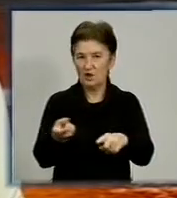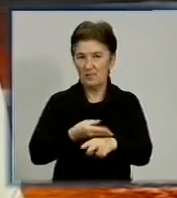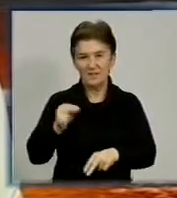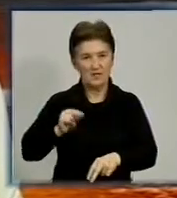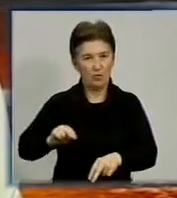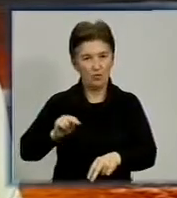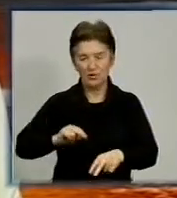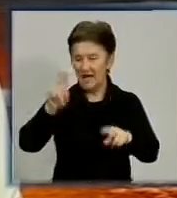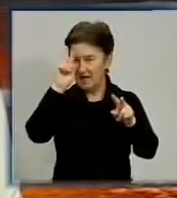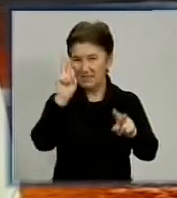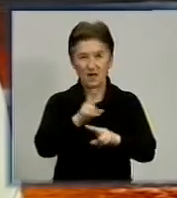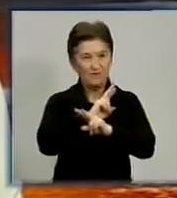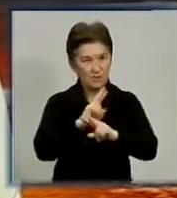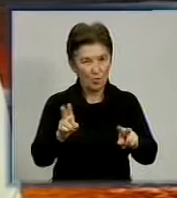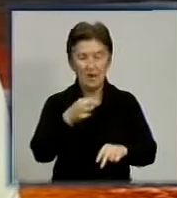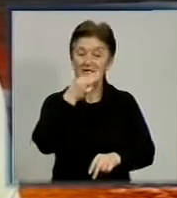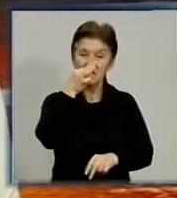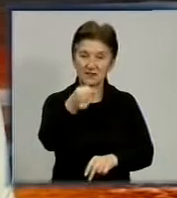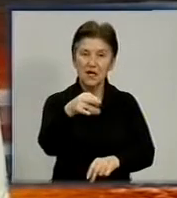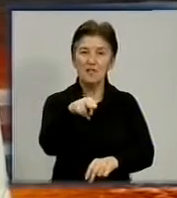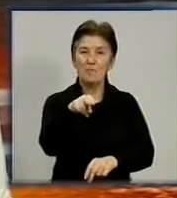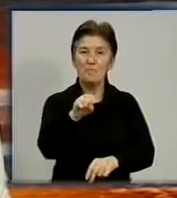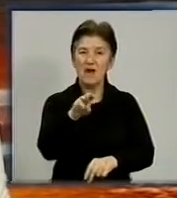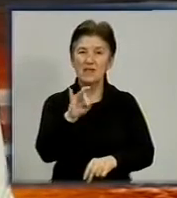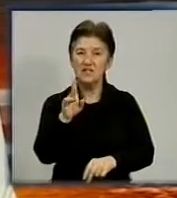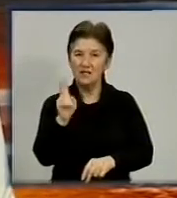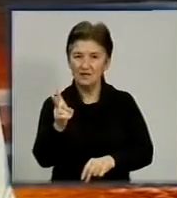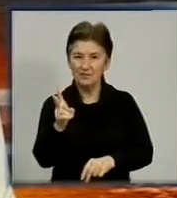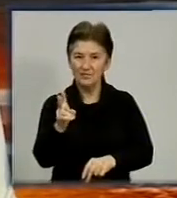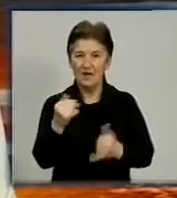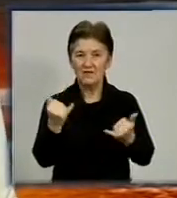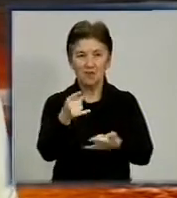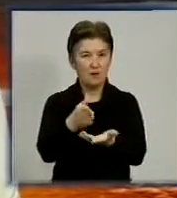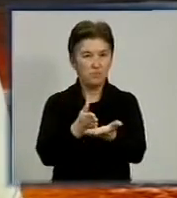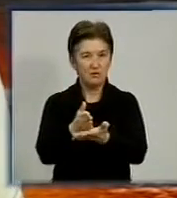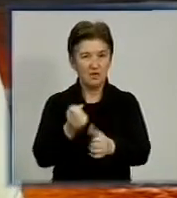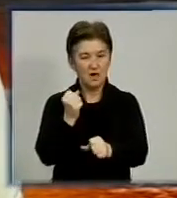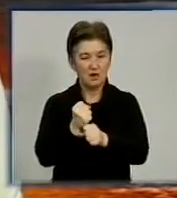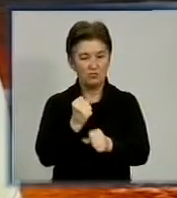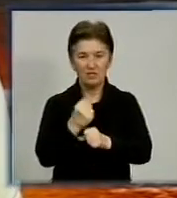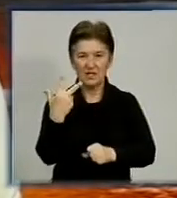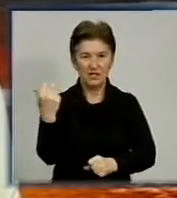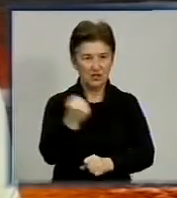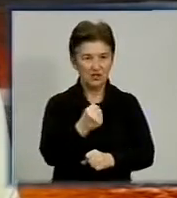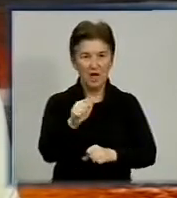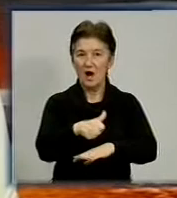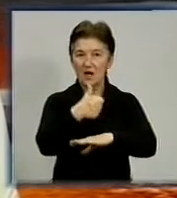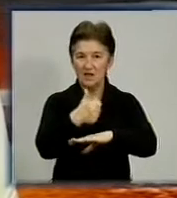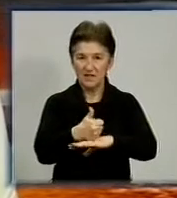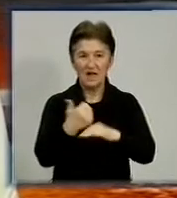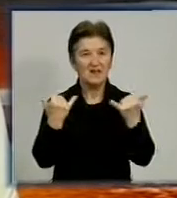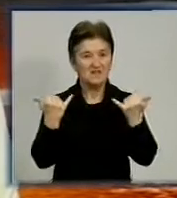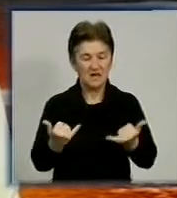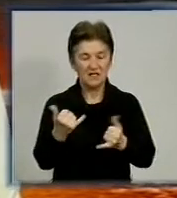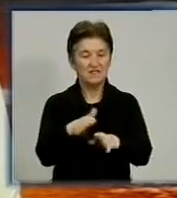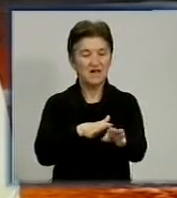повідомив очільник області Олександр Петік на своїй першій прес-конференції. На цій посаді він працює три тижні, говорить головне завдання. Для нього зараз –